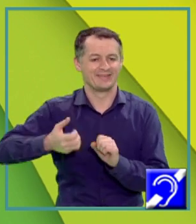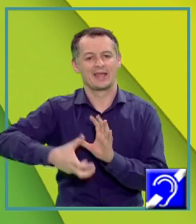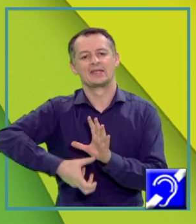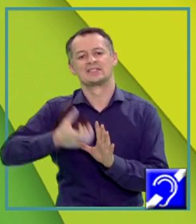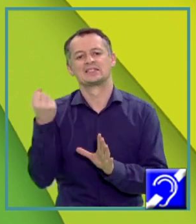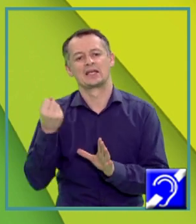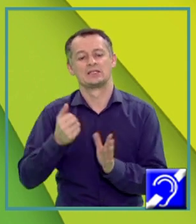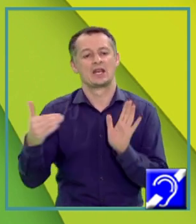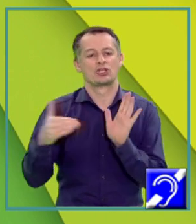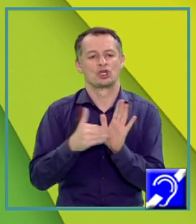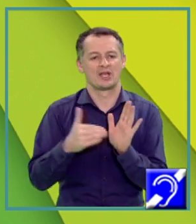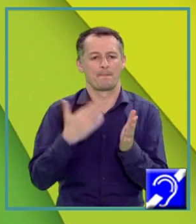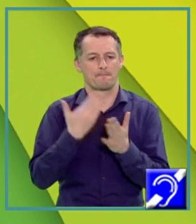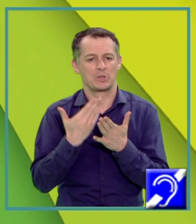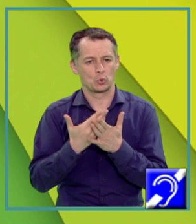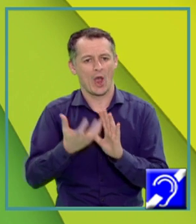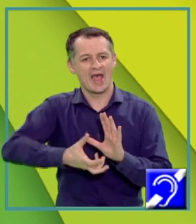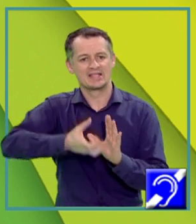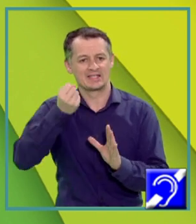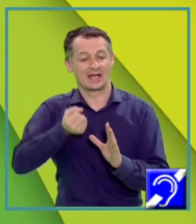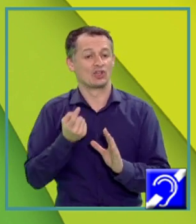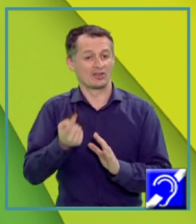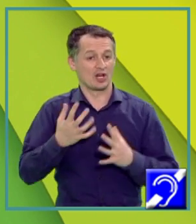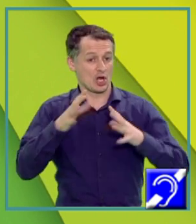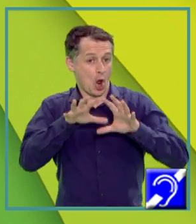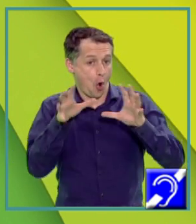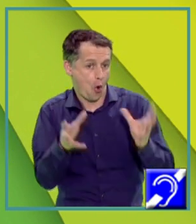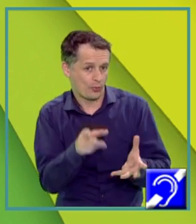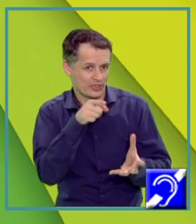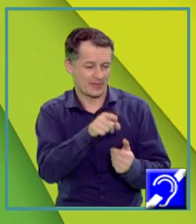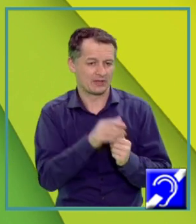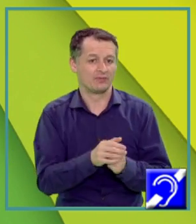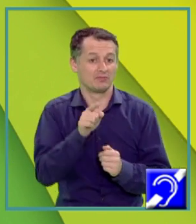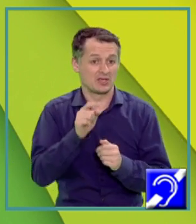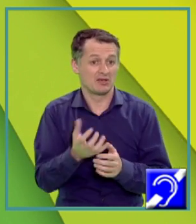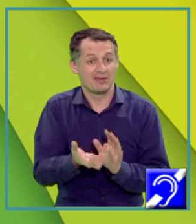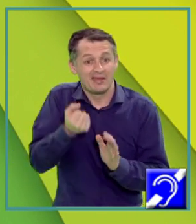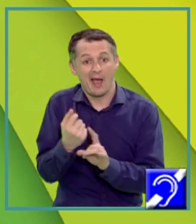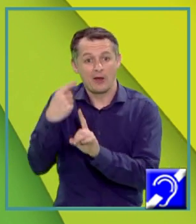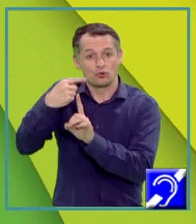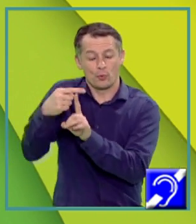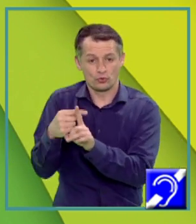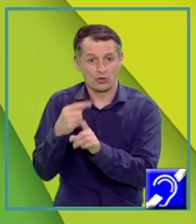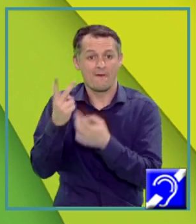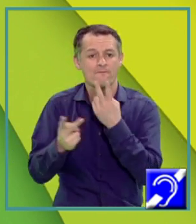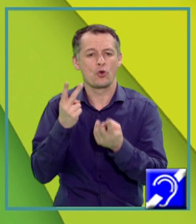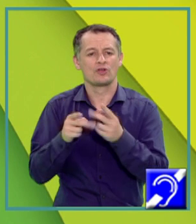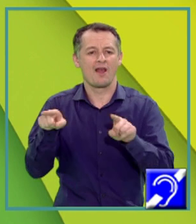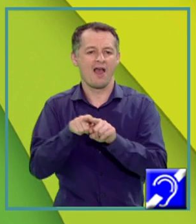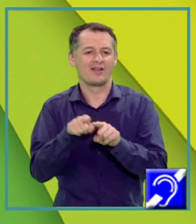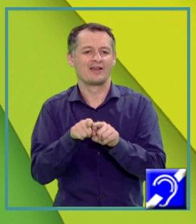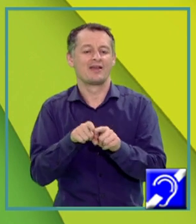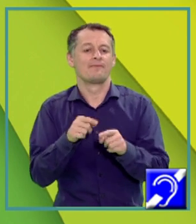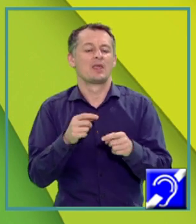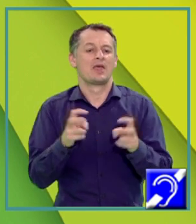necesar pentru a se extrage din corpul respectiv, iar surplusul îl va folosi sub formă de energie